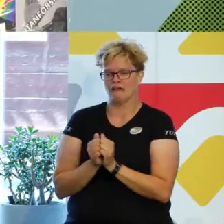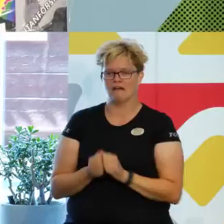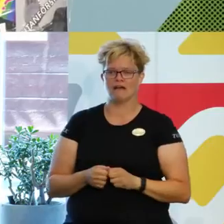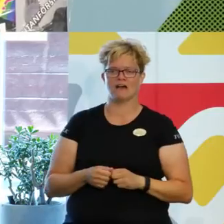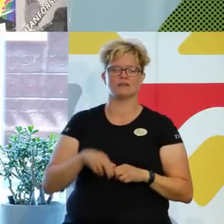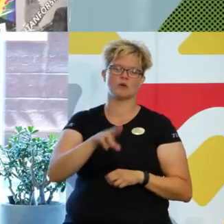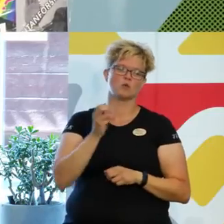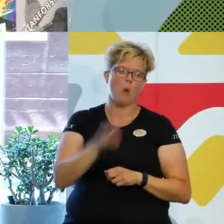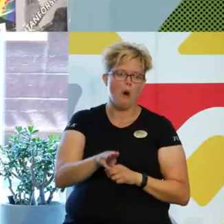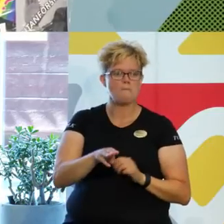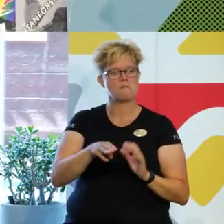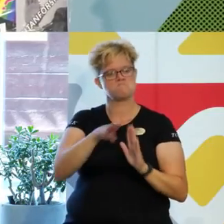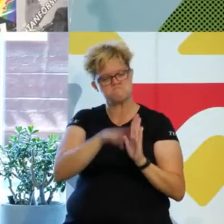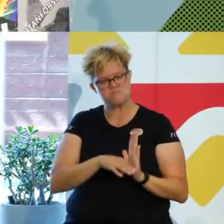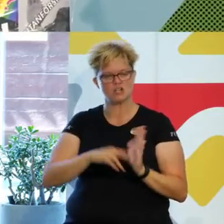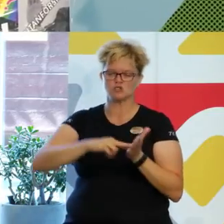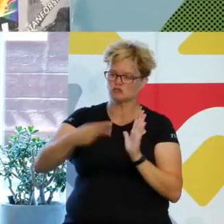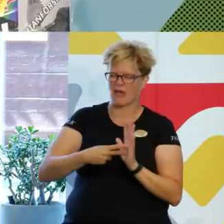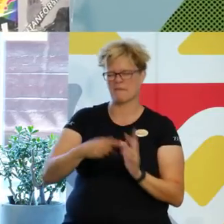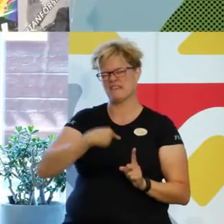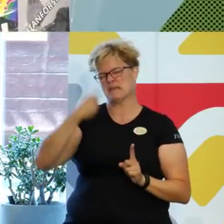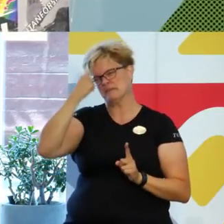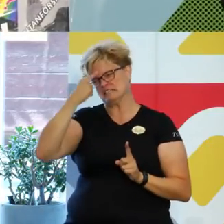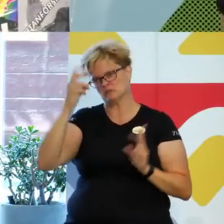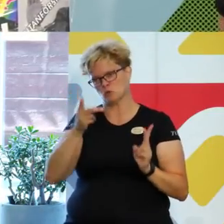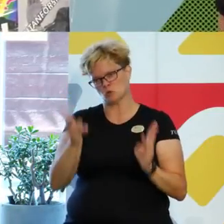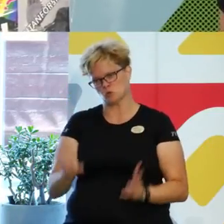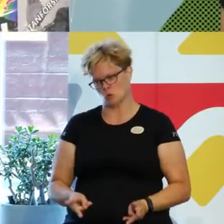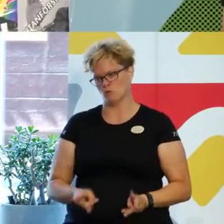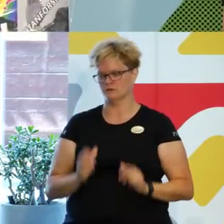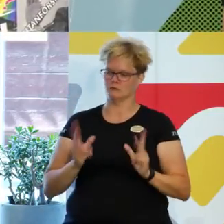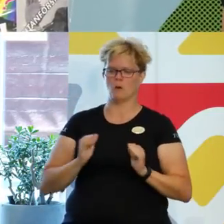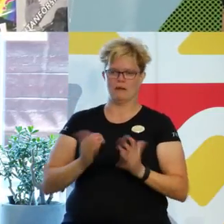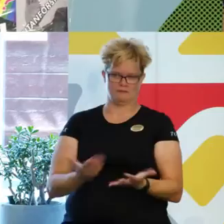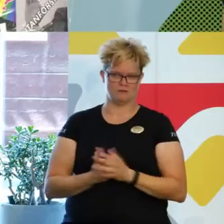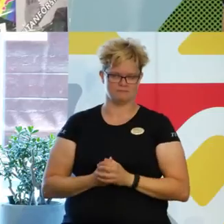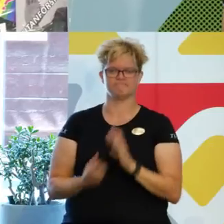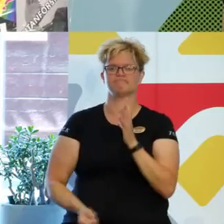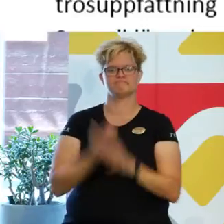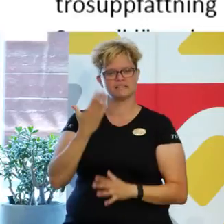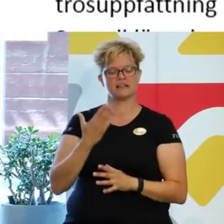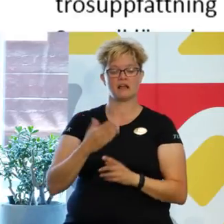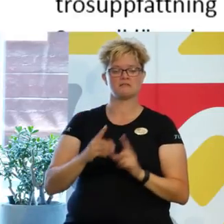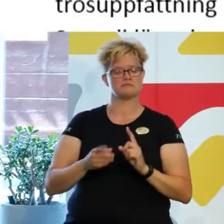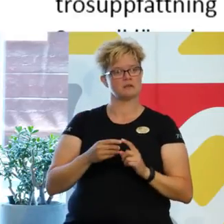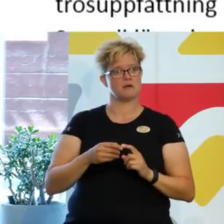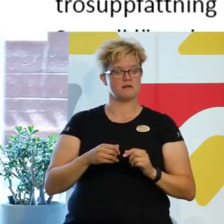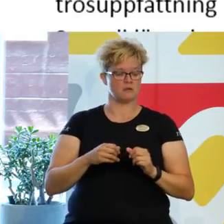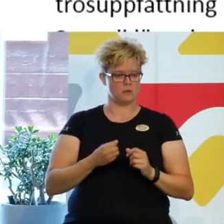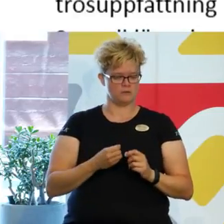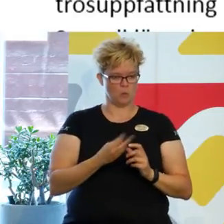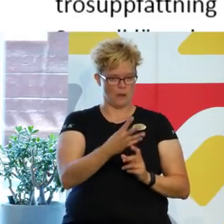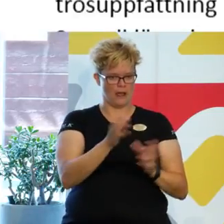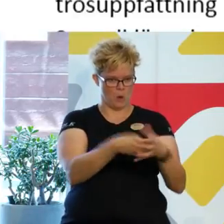normer, ett system av antagande som bildar privilegier för vissa